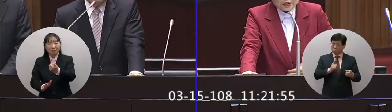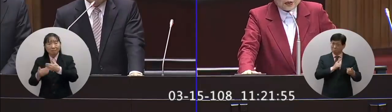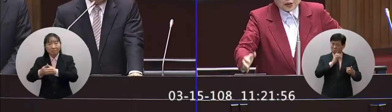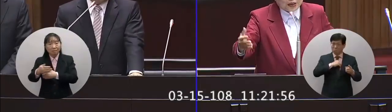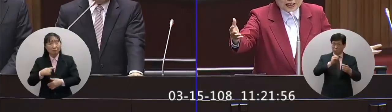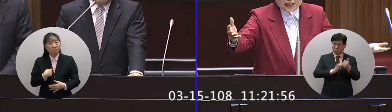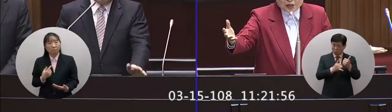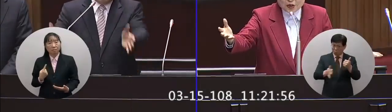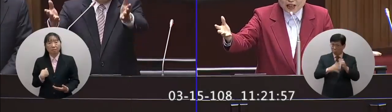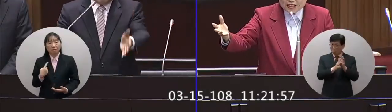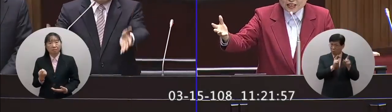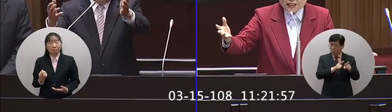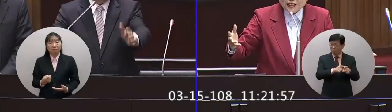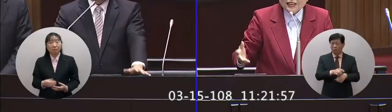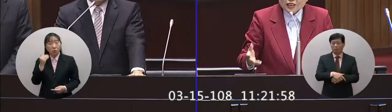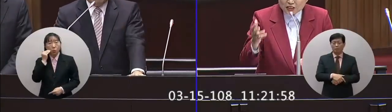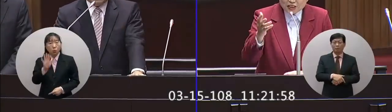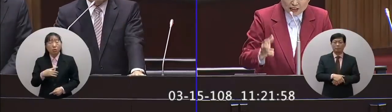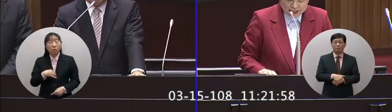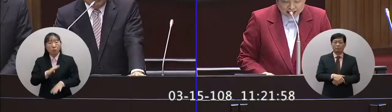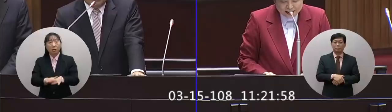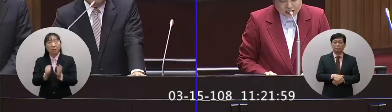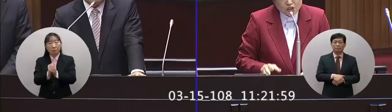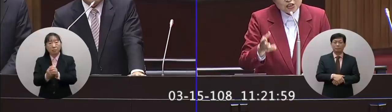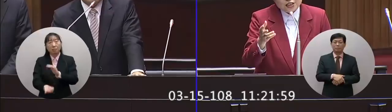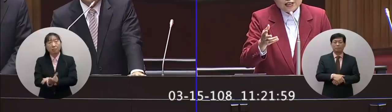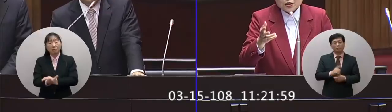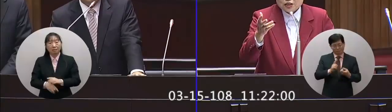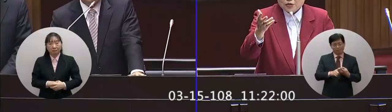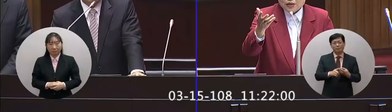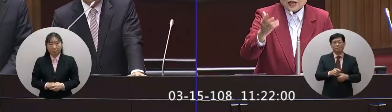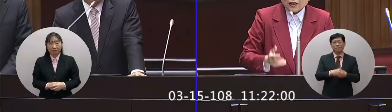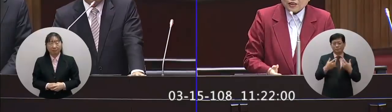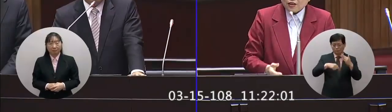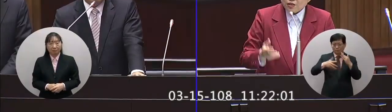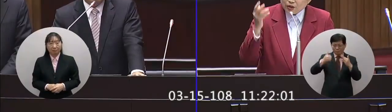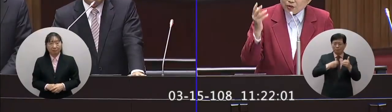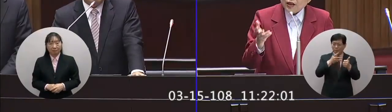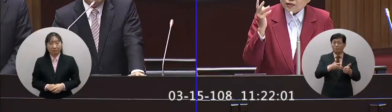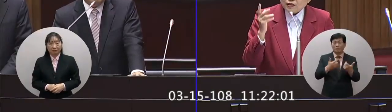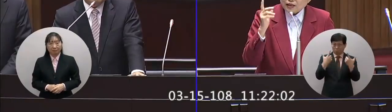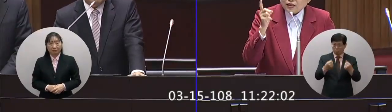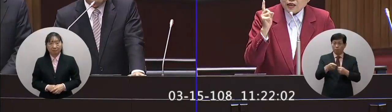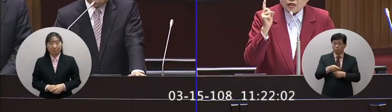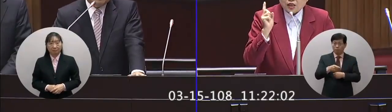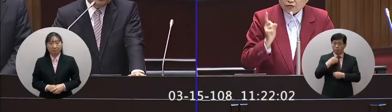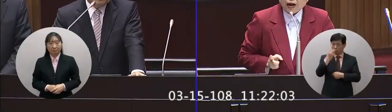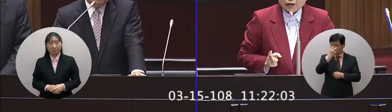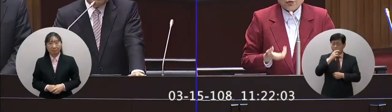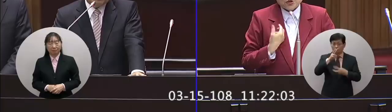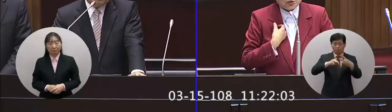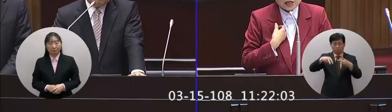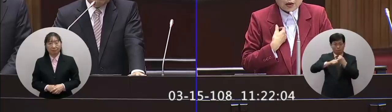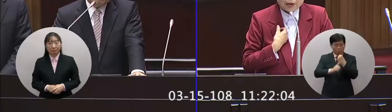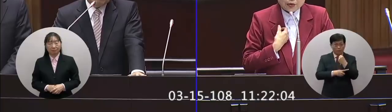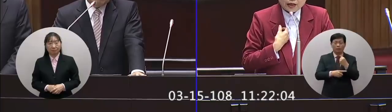進度如果有的話我就拜託立法進度快一點是就是院長我要請教你因為同樣在審刑